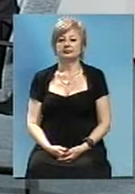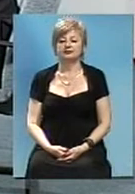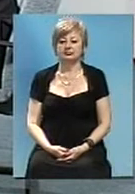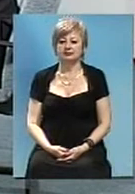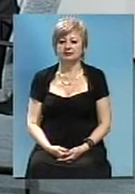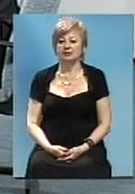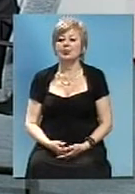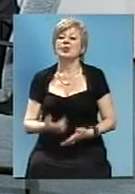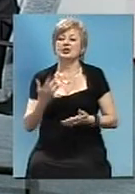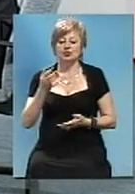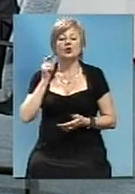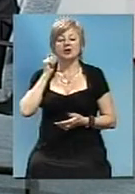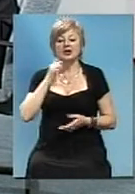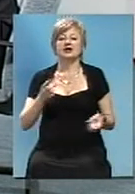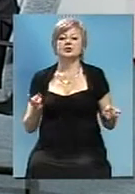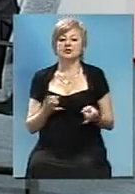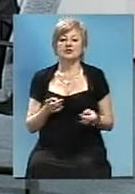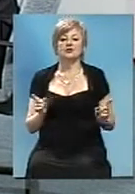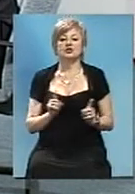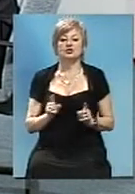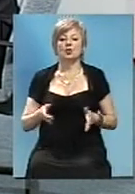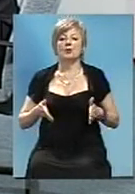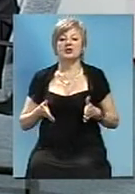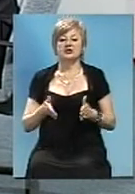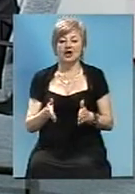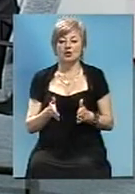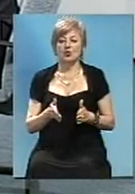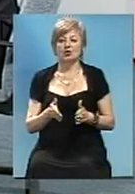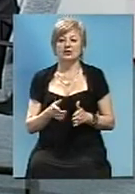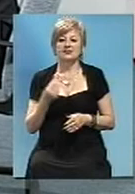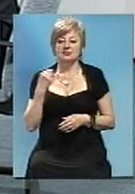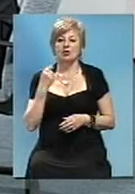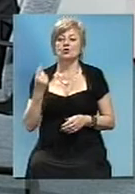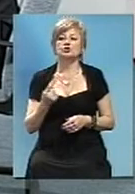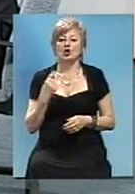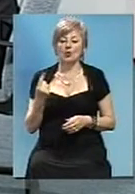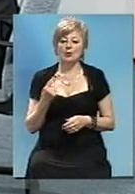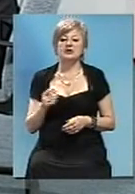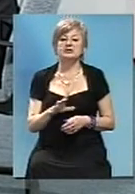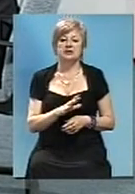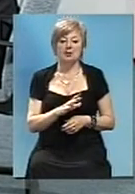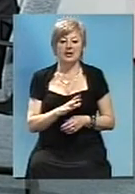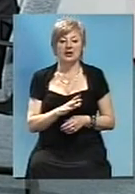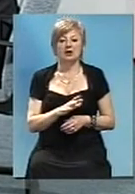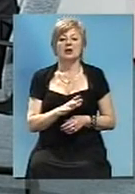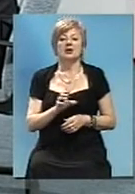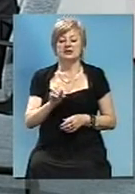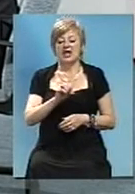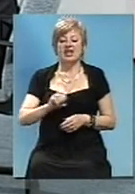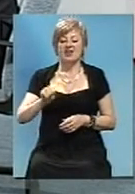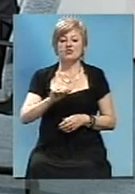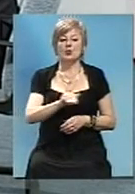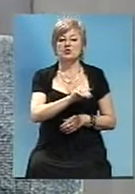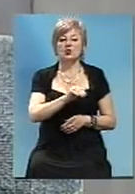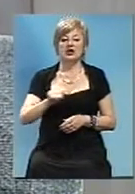Отже, скільки років знадобиться для того, аби дороги, хоча б в Запорізькій області, були на європейському рівні?